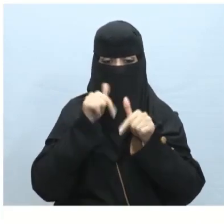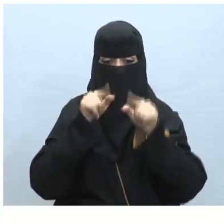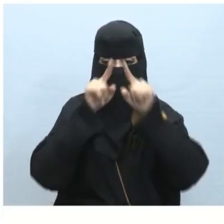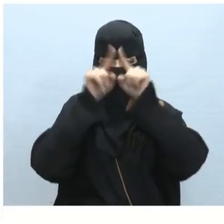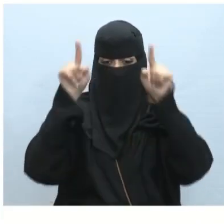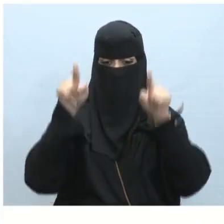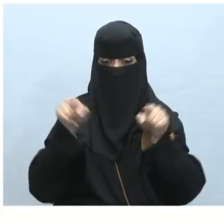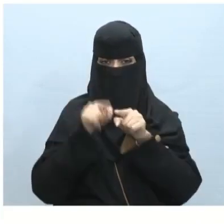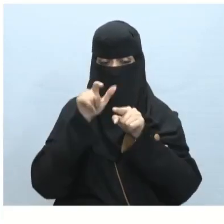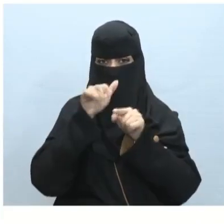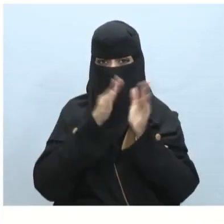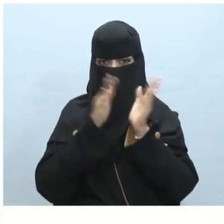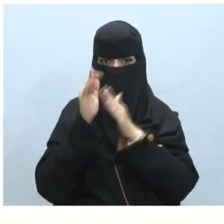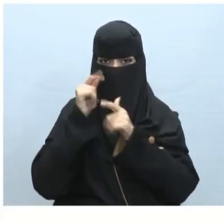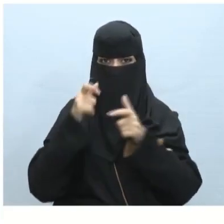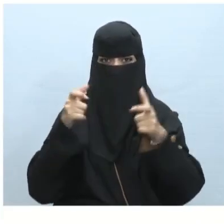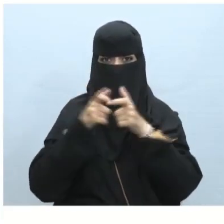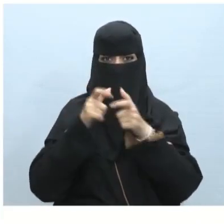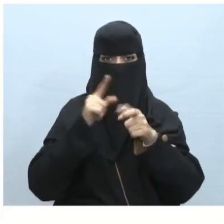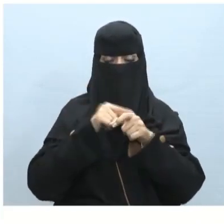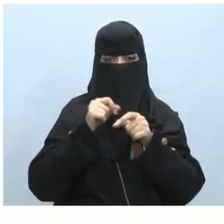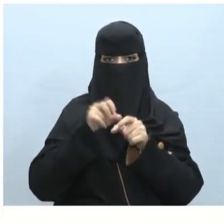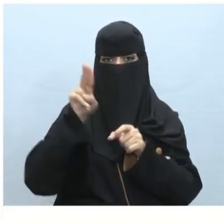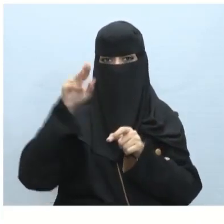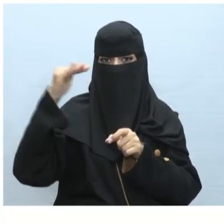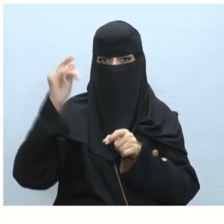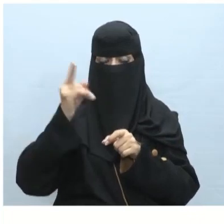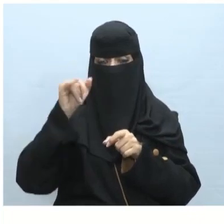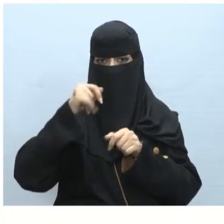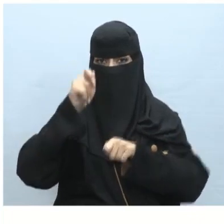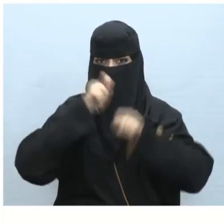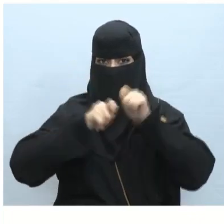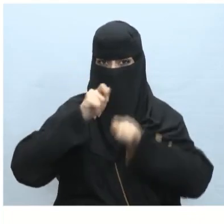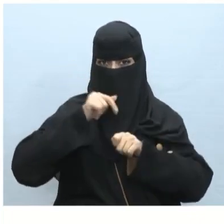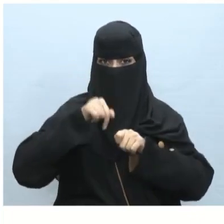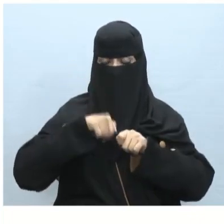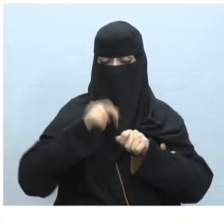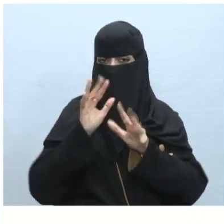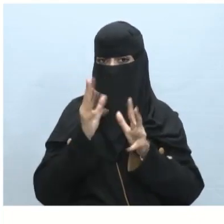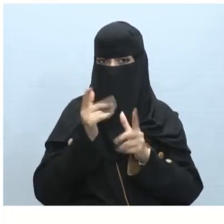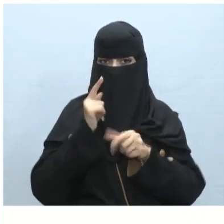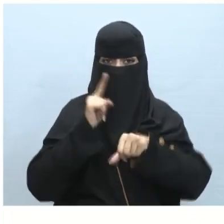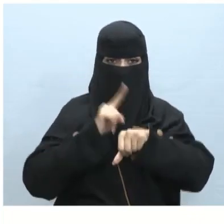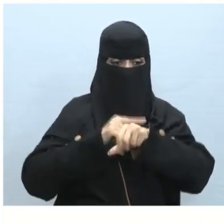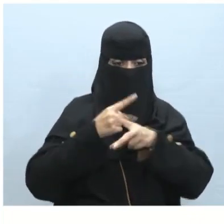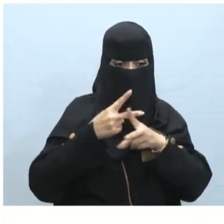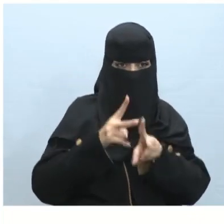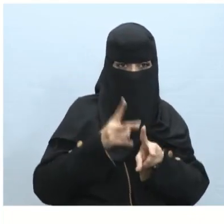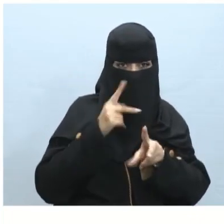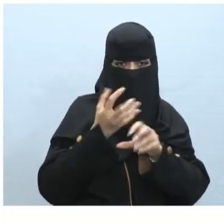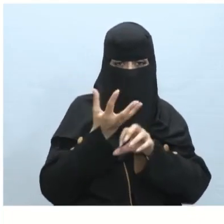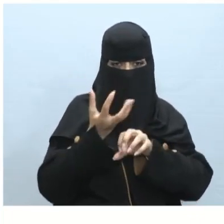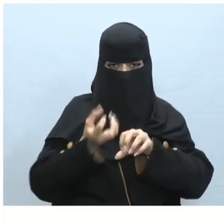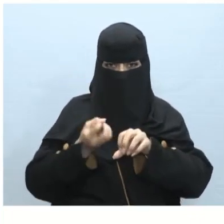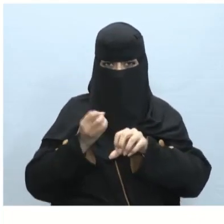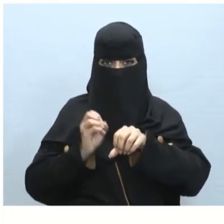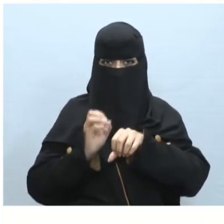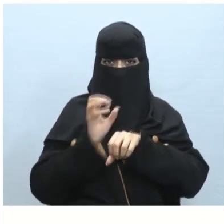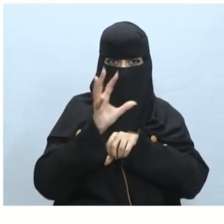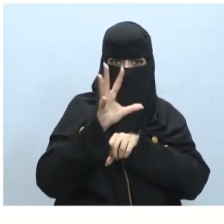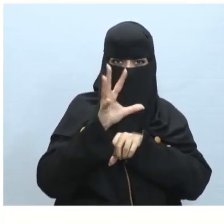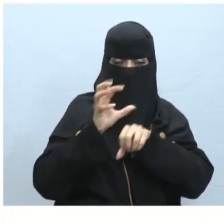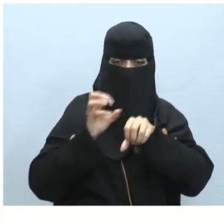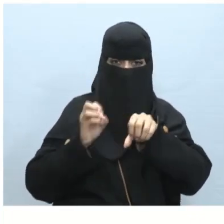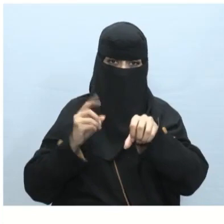في مجموعة تحرير نستطيع استخدام انتهاء التلاشي وبدء التلاشي لإضافة